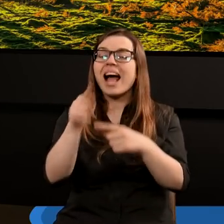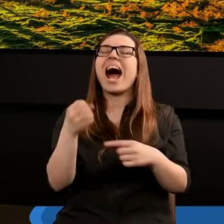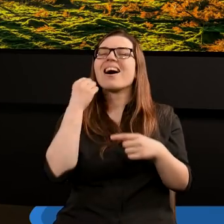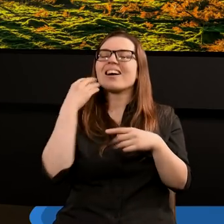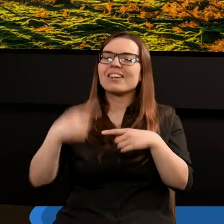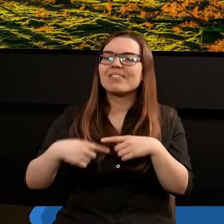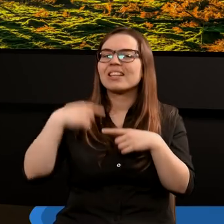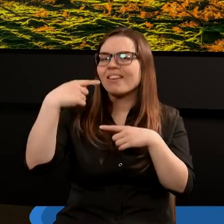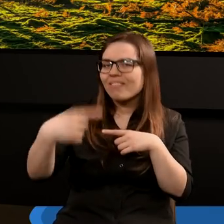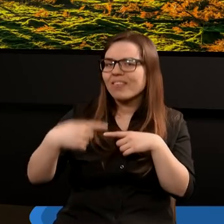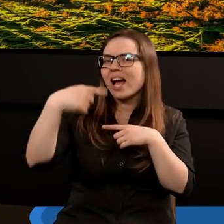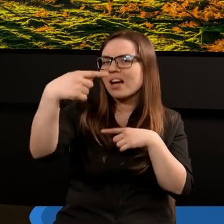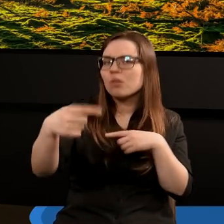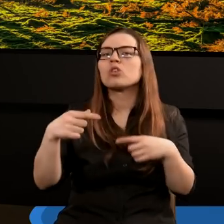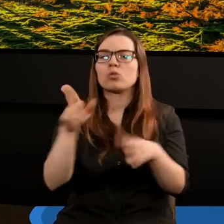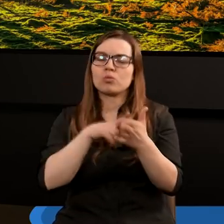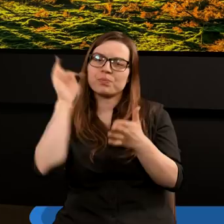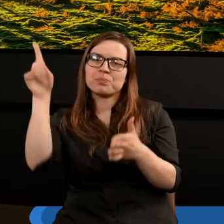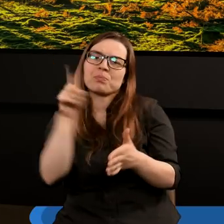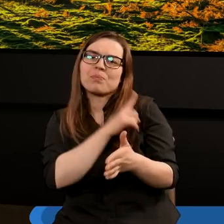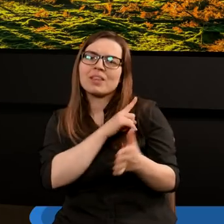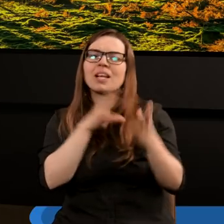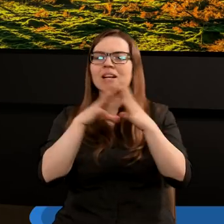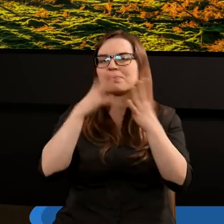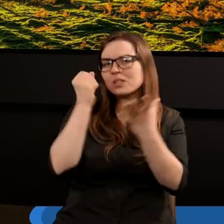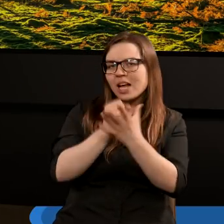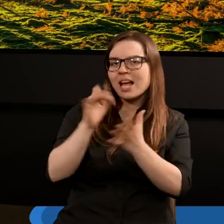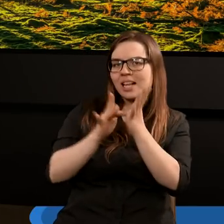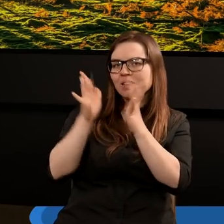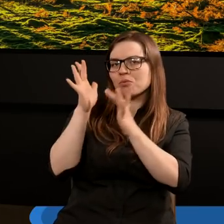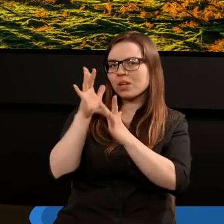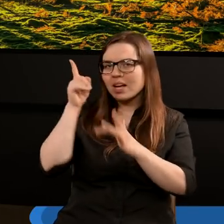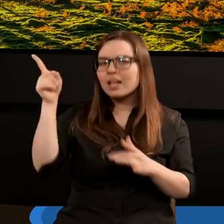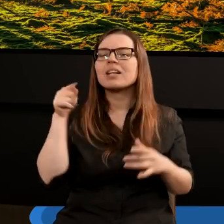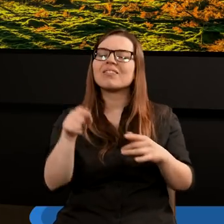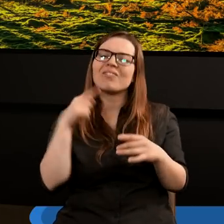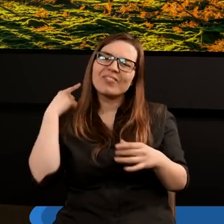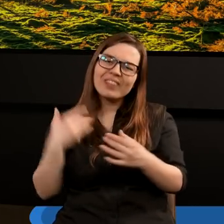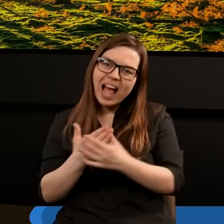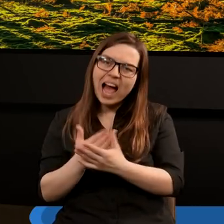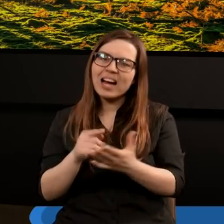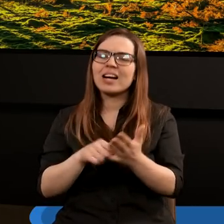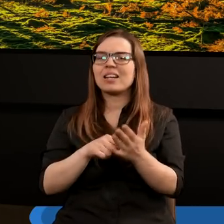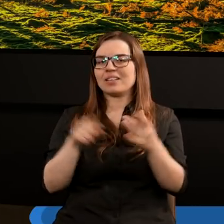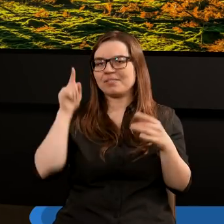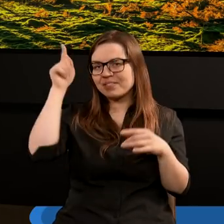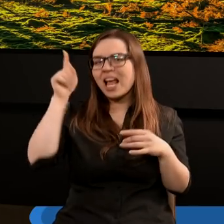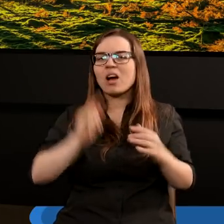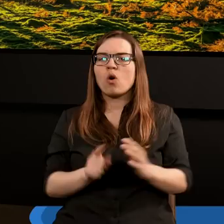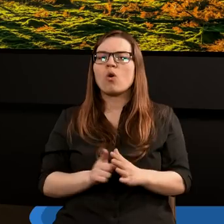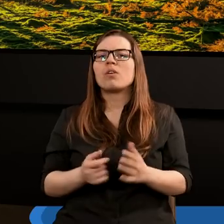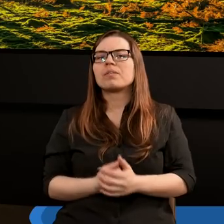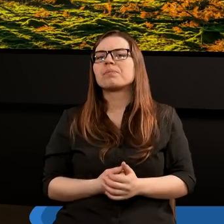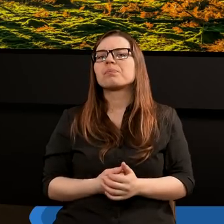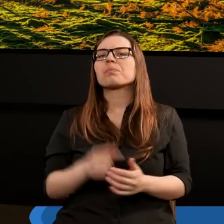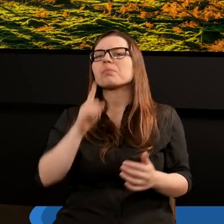wytrwałość święty, którzy strzegą przykazań Jezusa Chrystusa i tej wiary w Niego. No